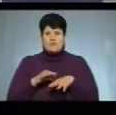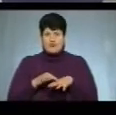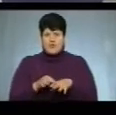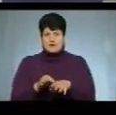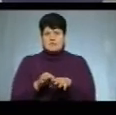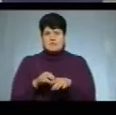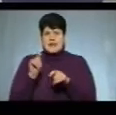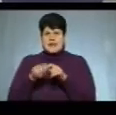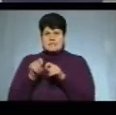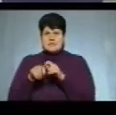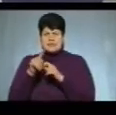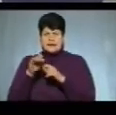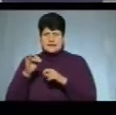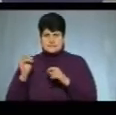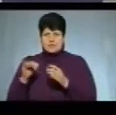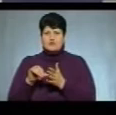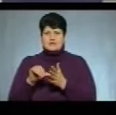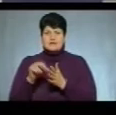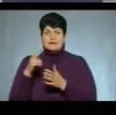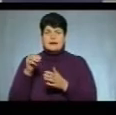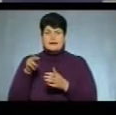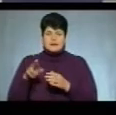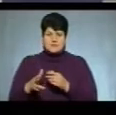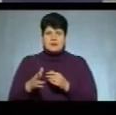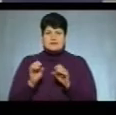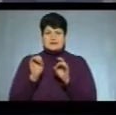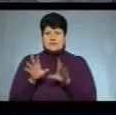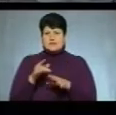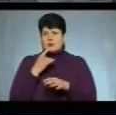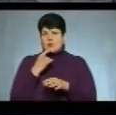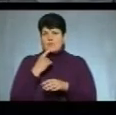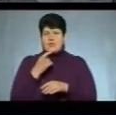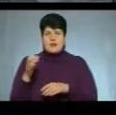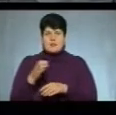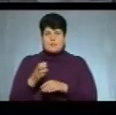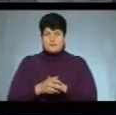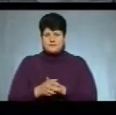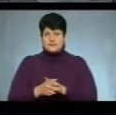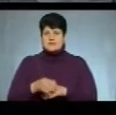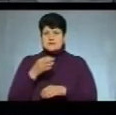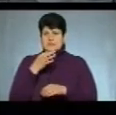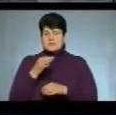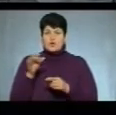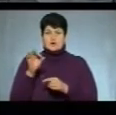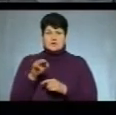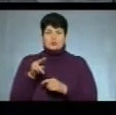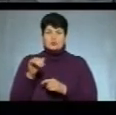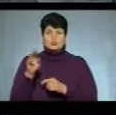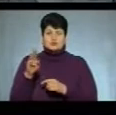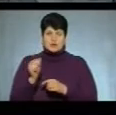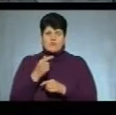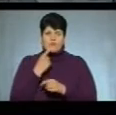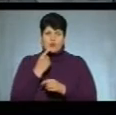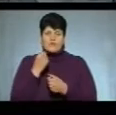експертизи учасників ДТП, забрано кров на алкоголь. Як повідомив Олександр Кушка, у крові водії